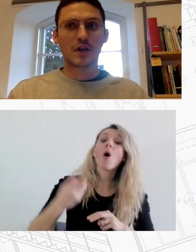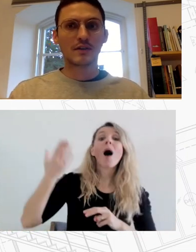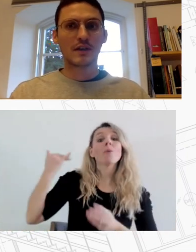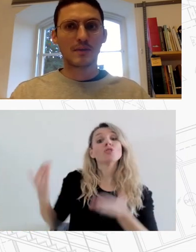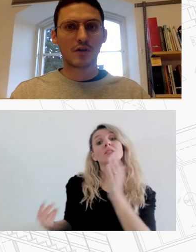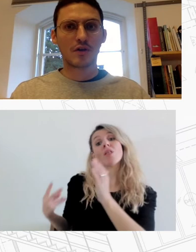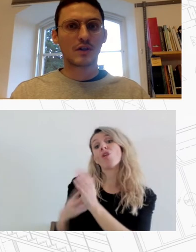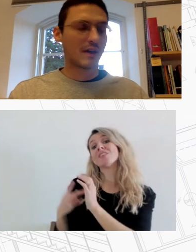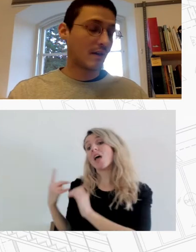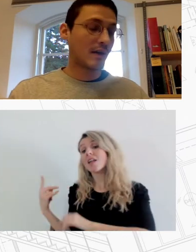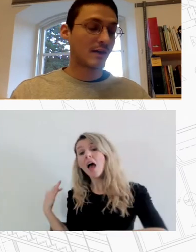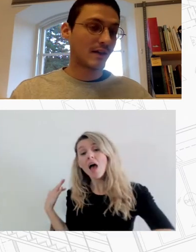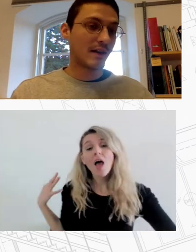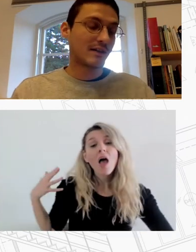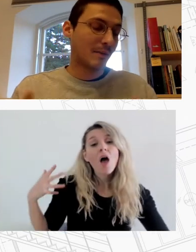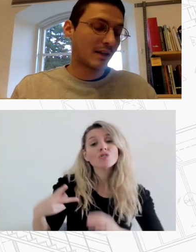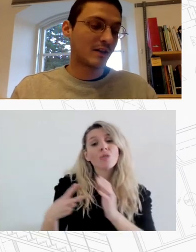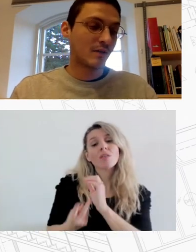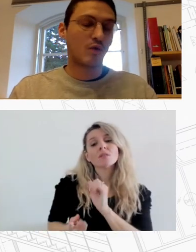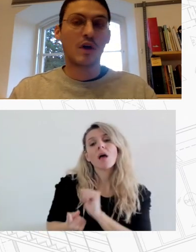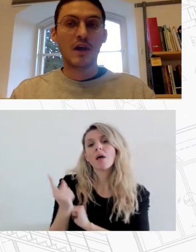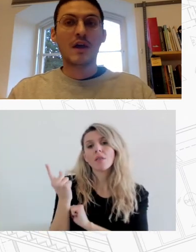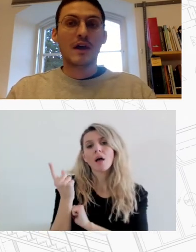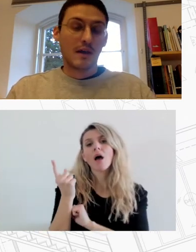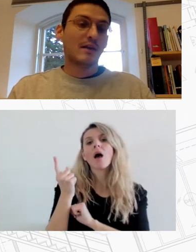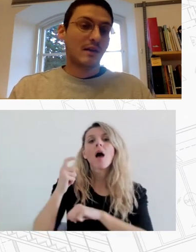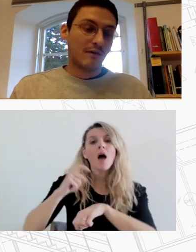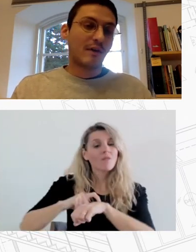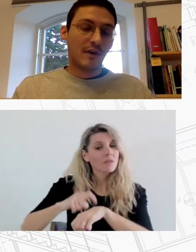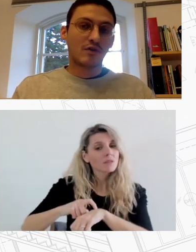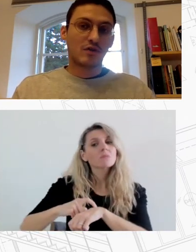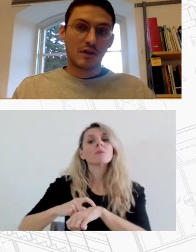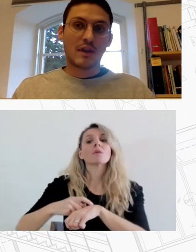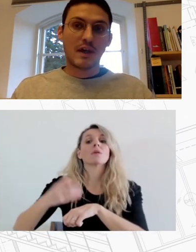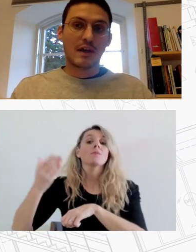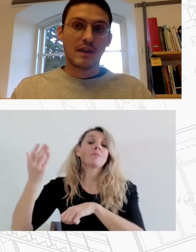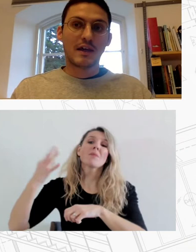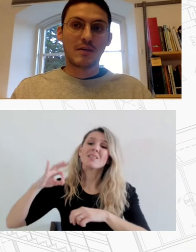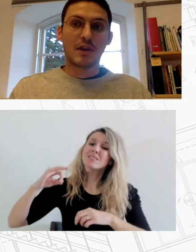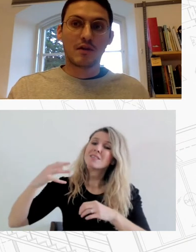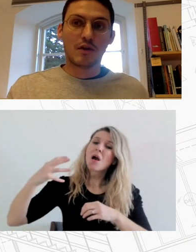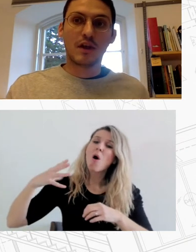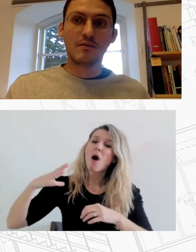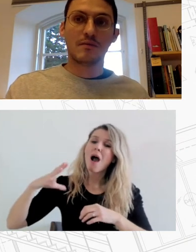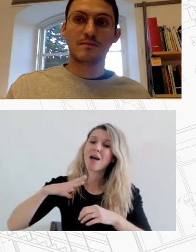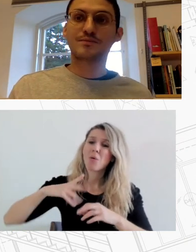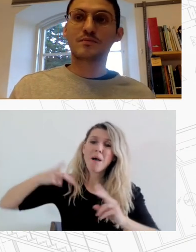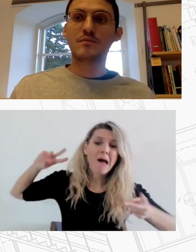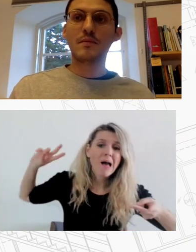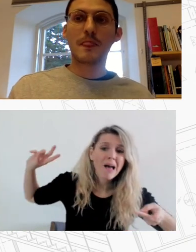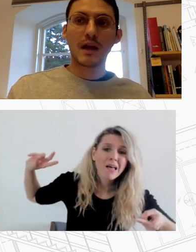από το 2001 μέχρι το 2011 σε μια τάση που βεβαίως θα έχει επιδεινωθεί